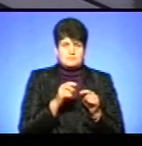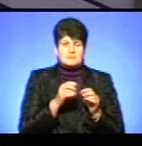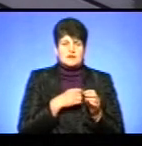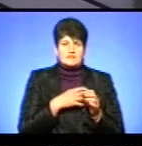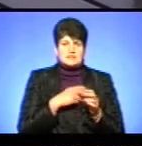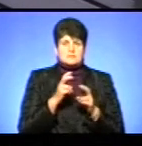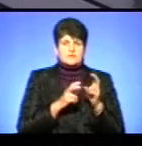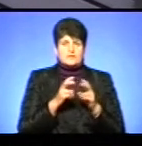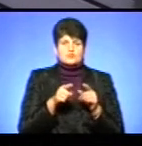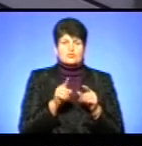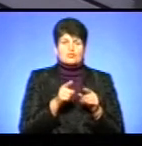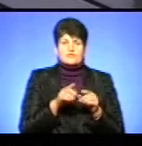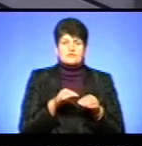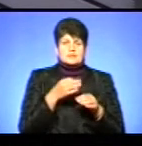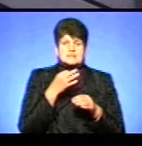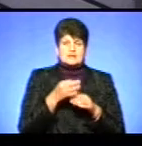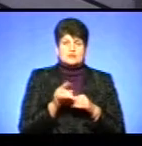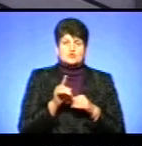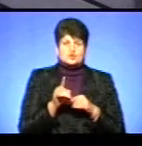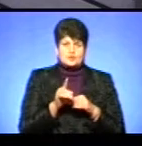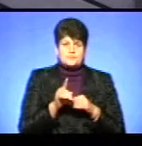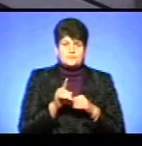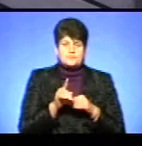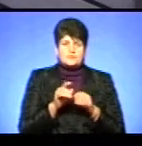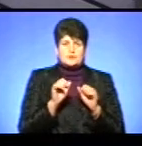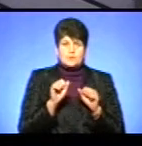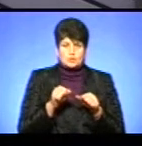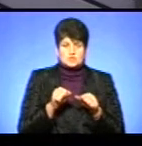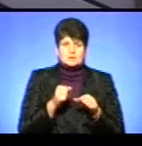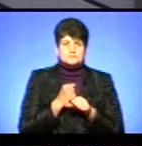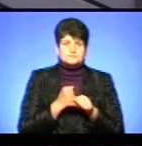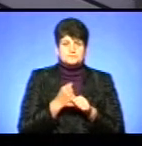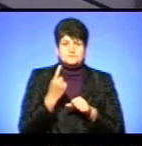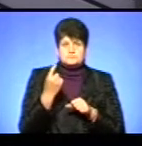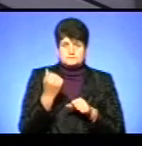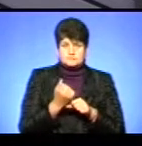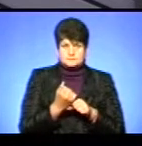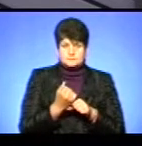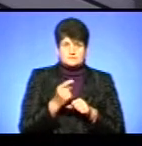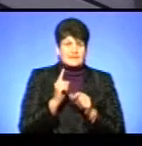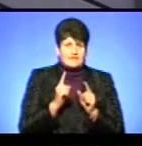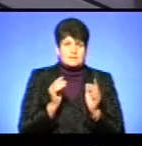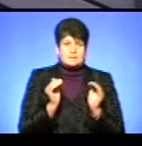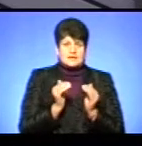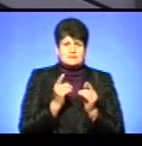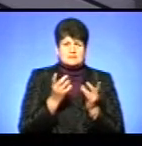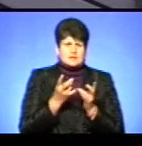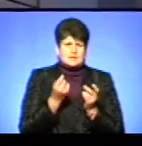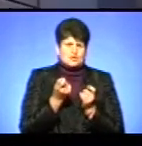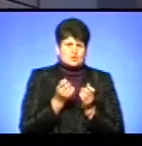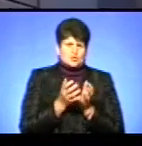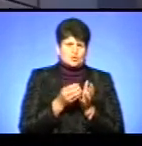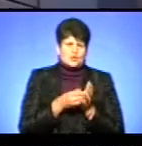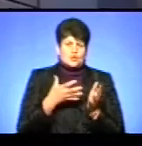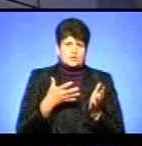зв'язок оцю карточку, чому він не сказав, що можна виготовити її за тиждень часу, а то й навіть менше, але там трішки дорожче.